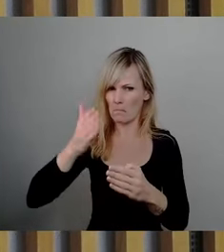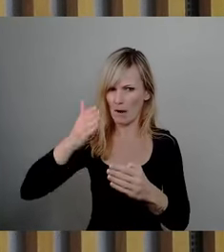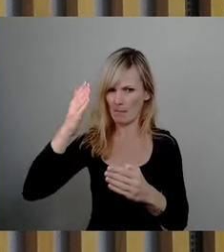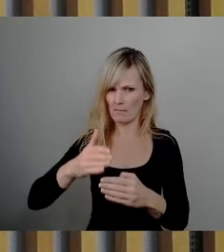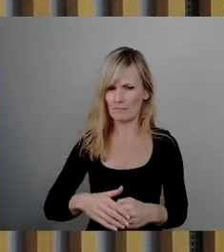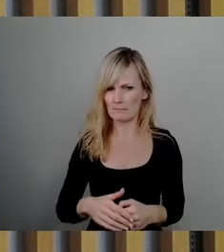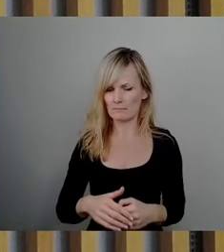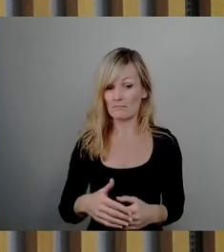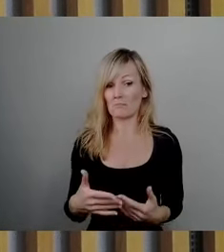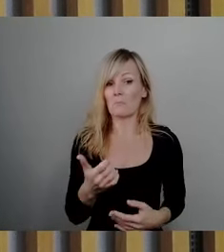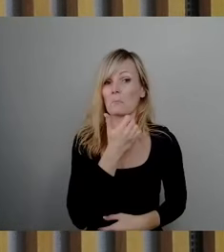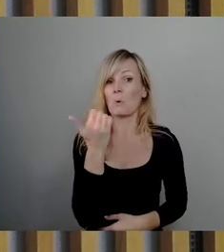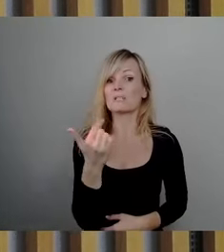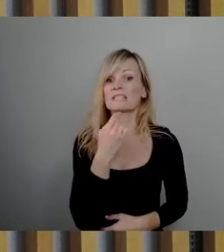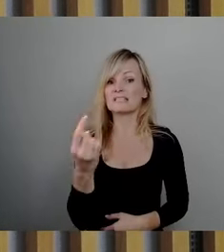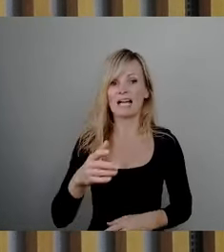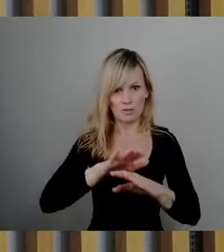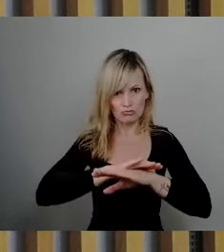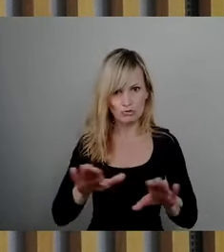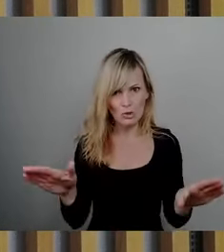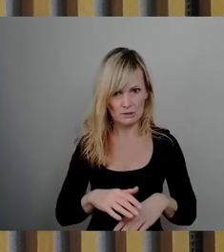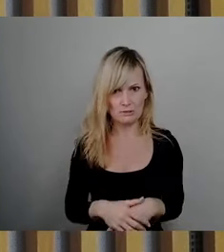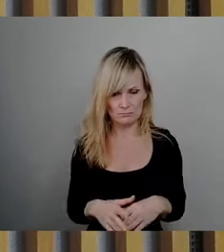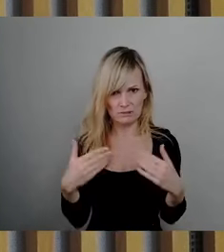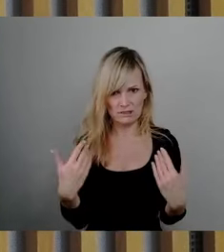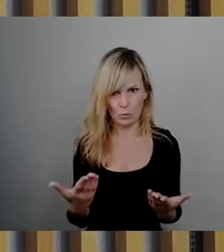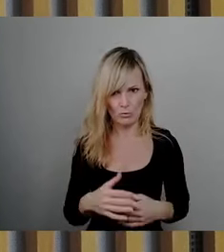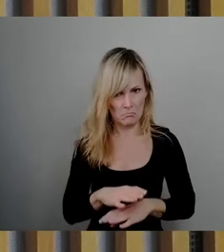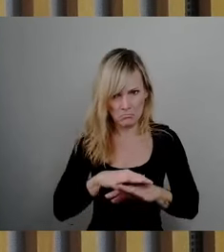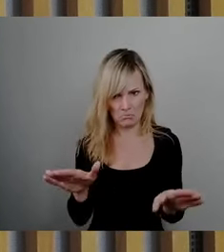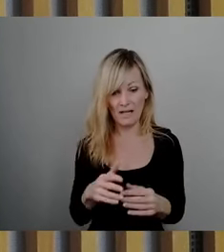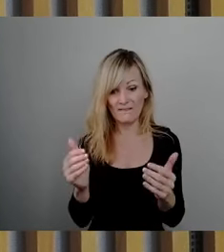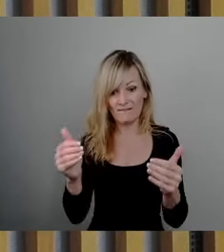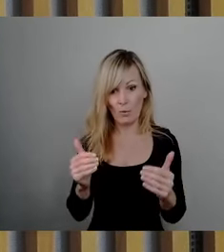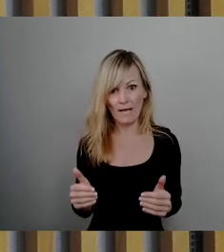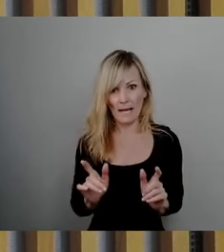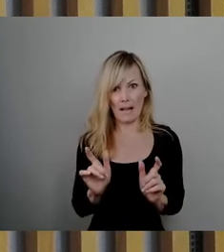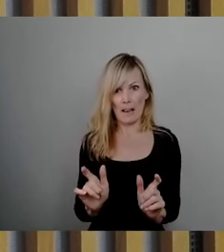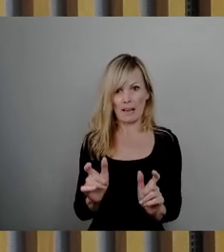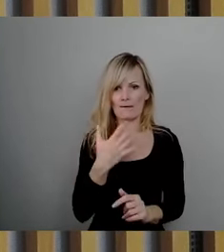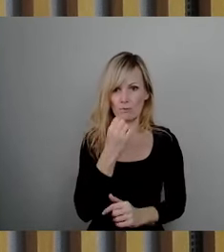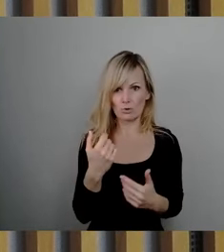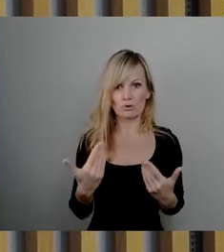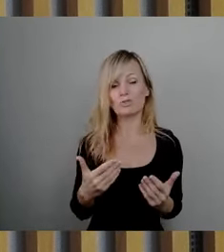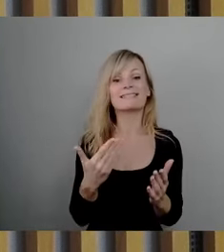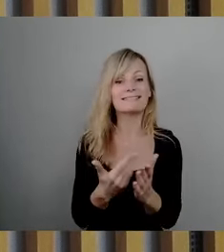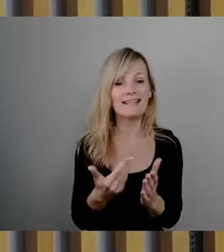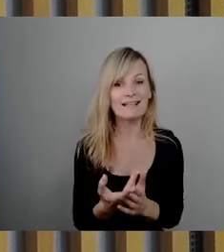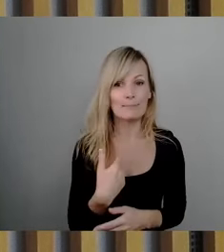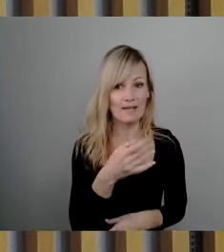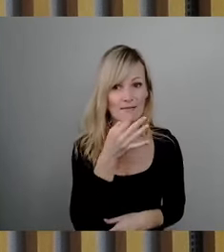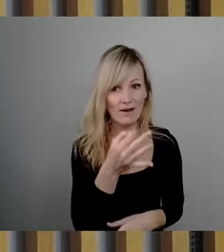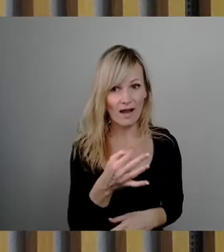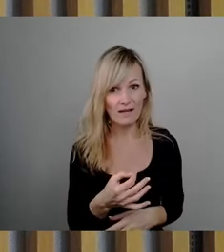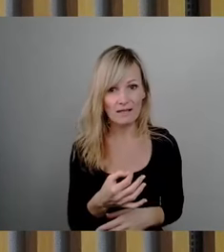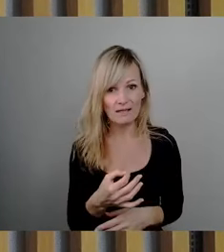böse gesagt Schicht im Schacht. Das wollen wir ja gemeinsam vermeiden. Das heißt, ich frage Sie, von welchem